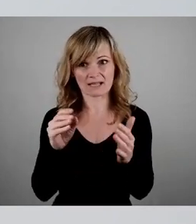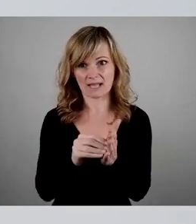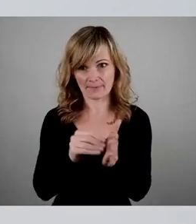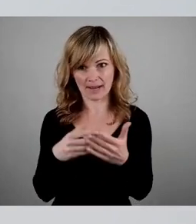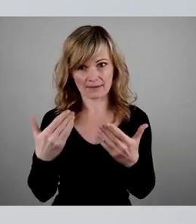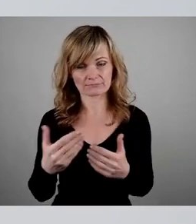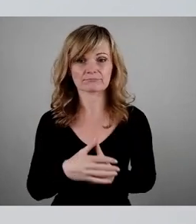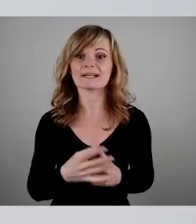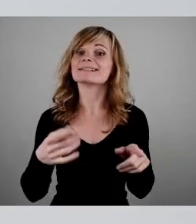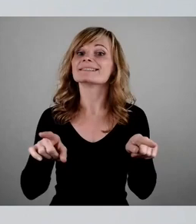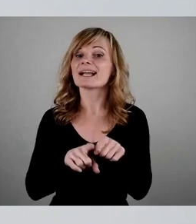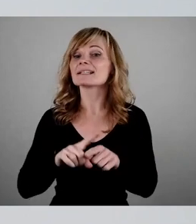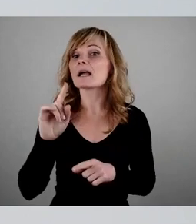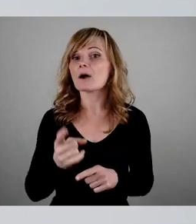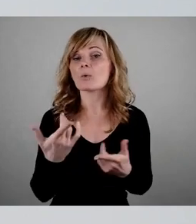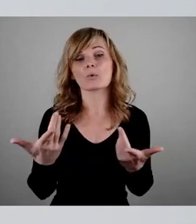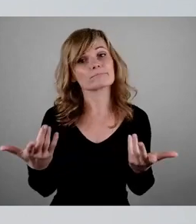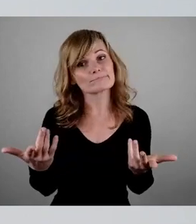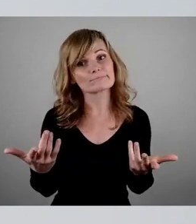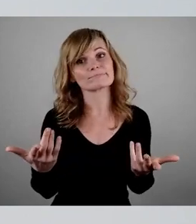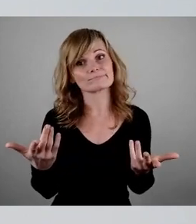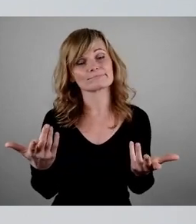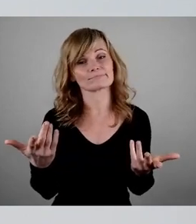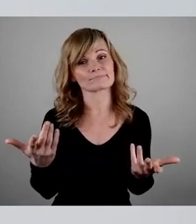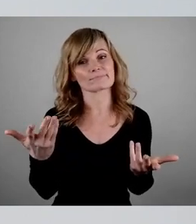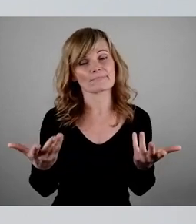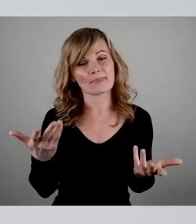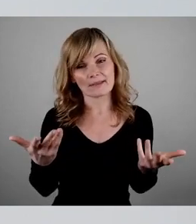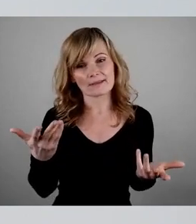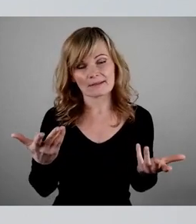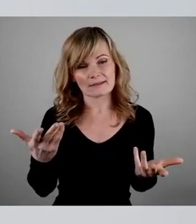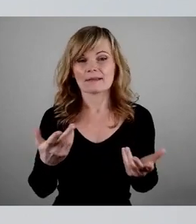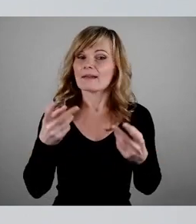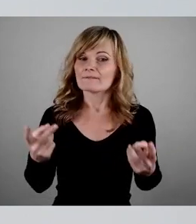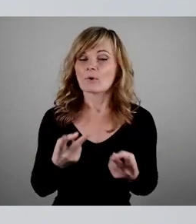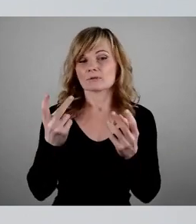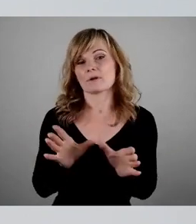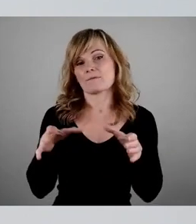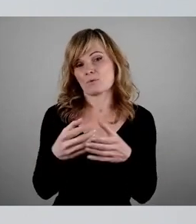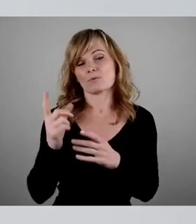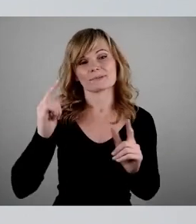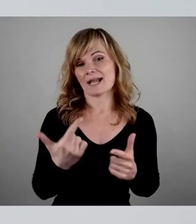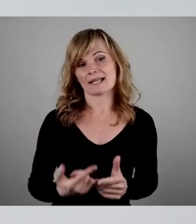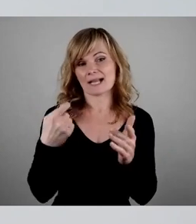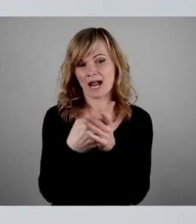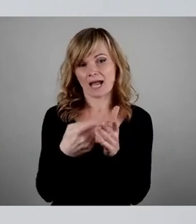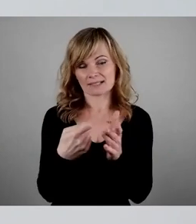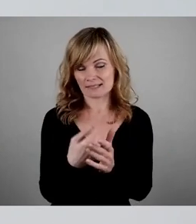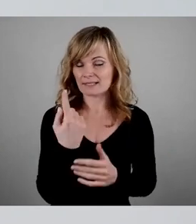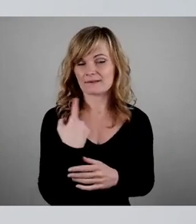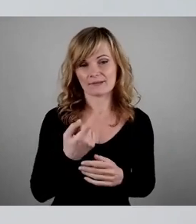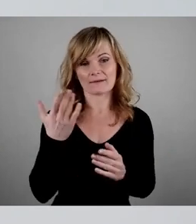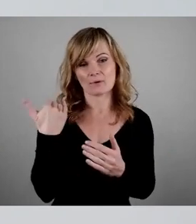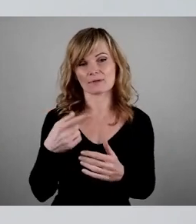Gleichwohl gibt es natürlich angesichts dieses Fördervolumens keine Garantie, dass wir von den Mitteln